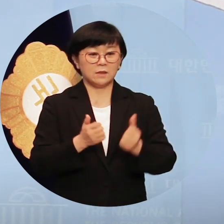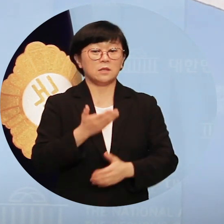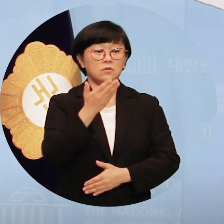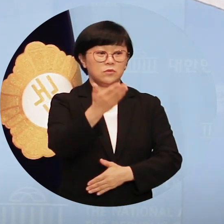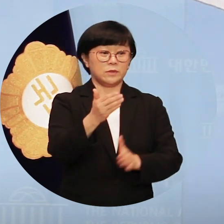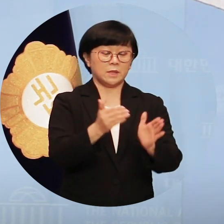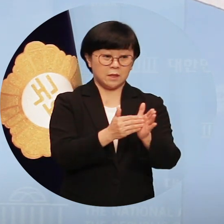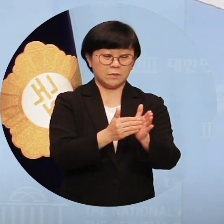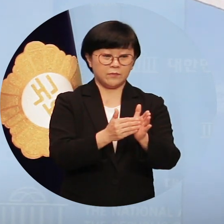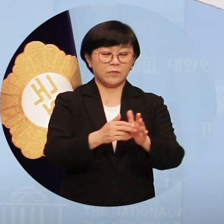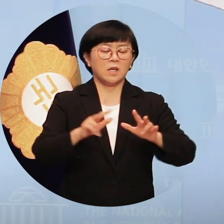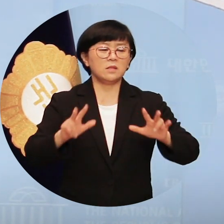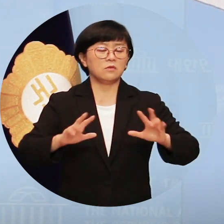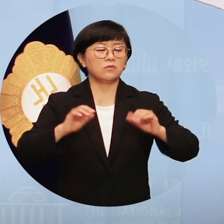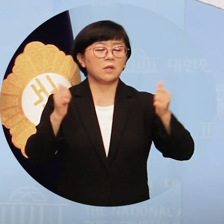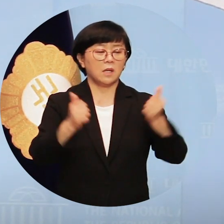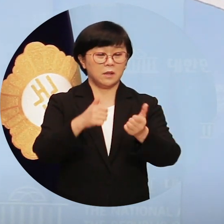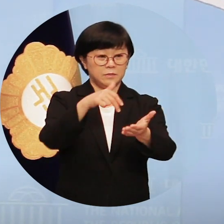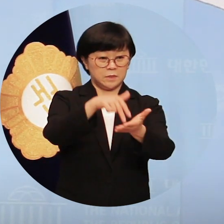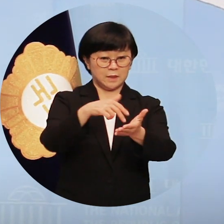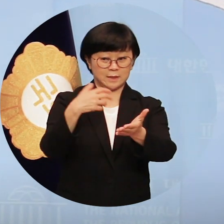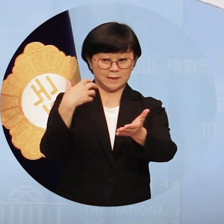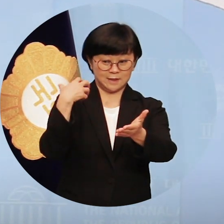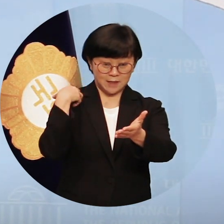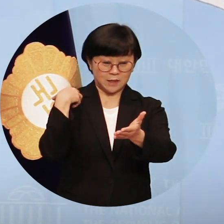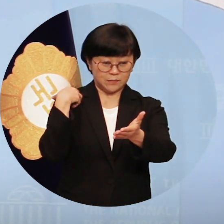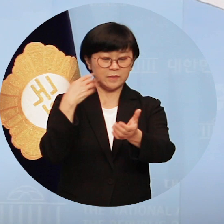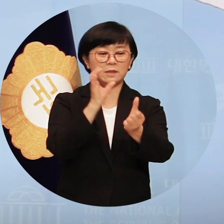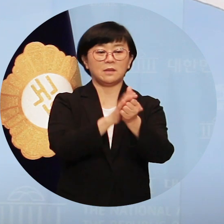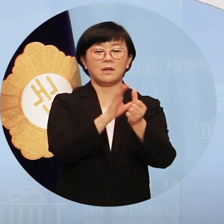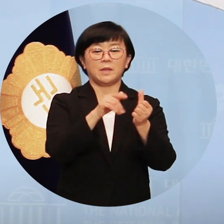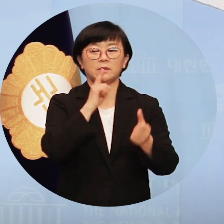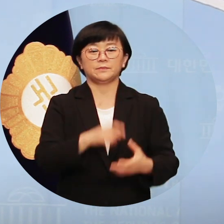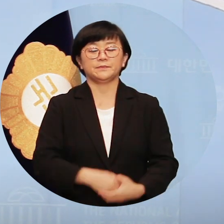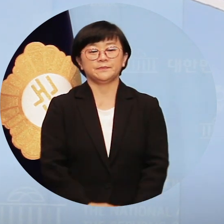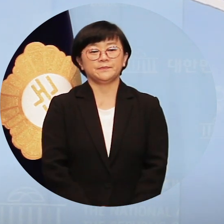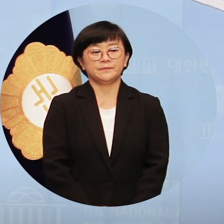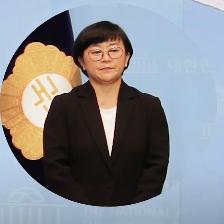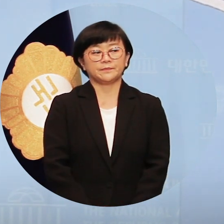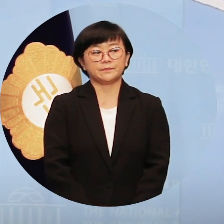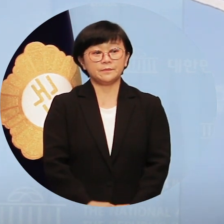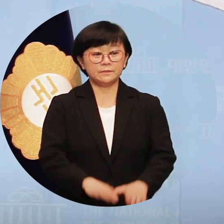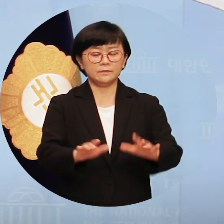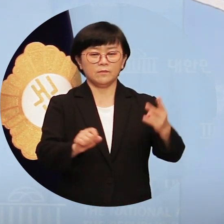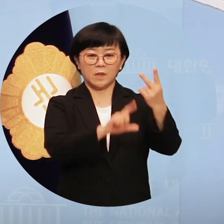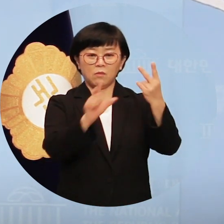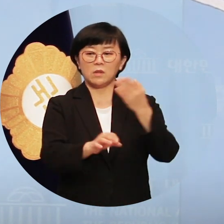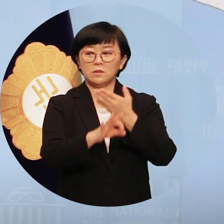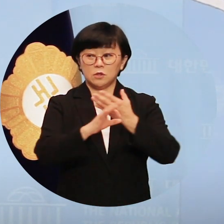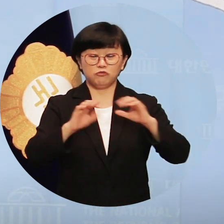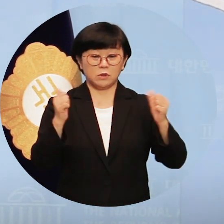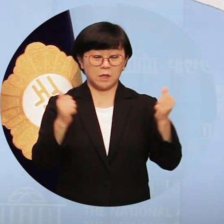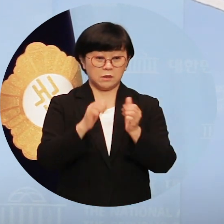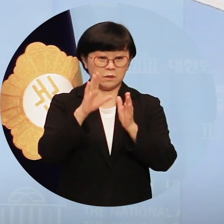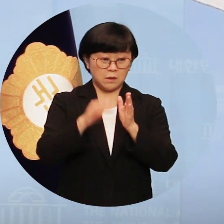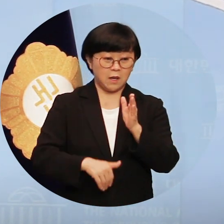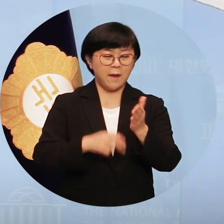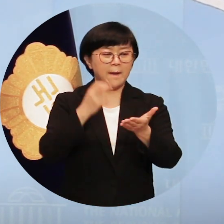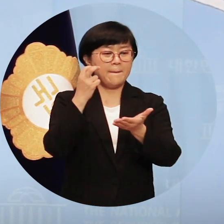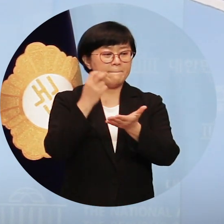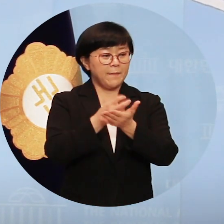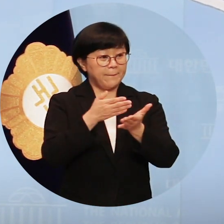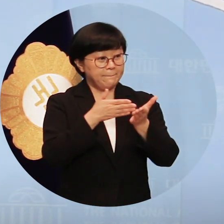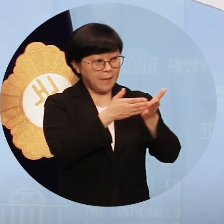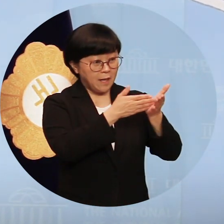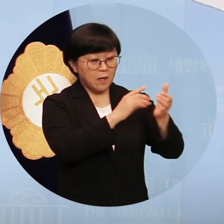법안이 국회에 제출되었습니다. 이제 국회가 책임을 다해야 할 시간입니다. 저는 이번 2월